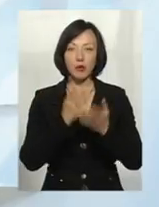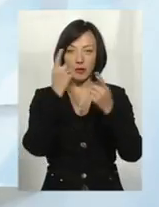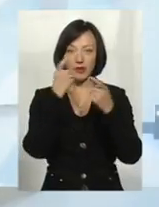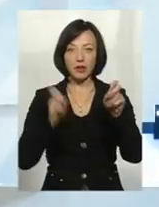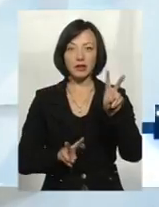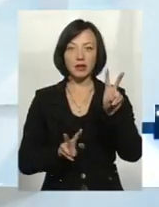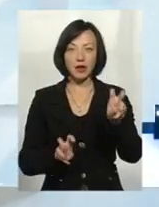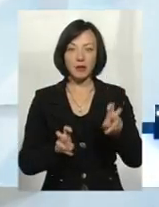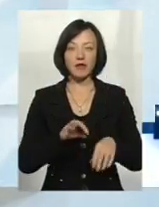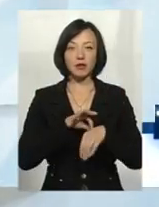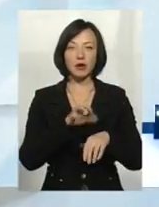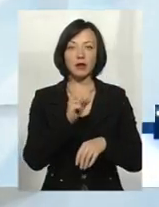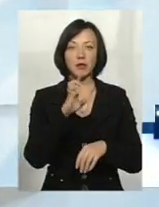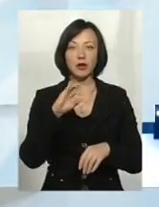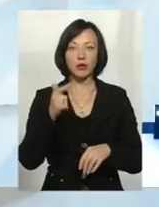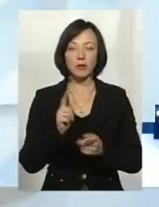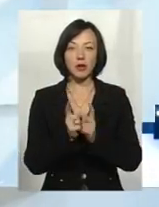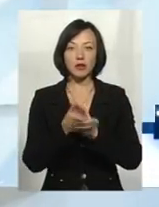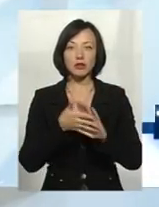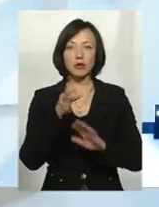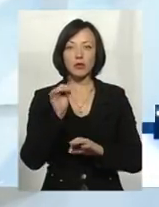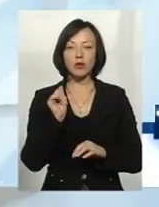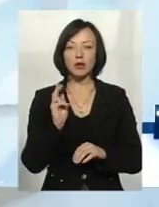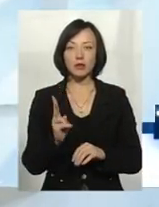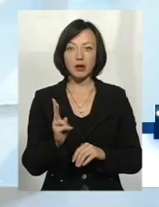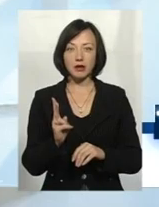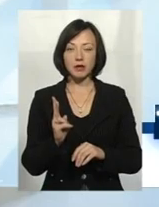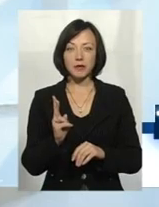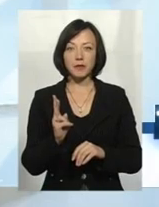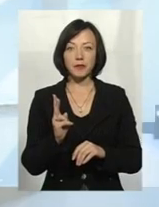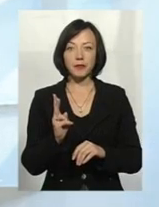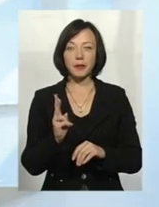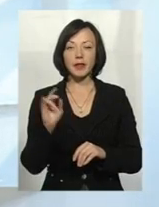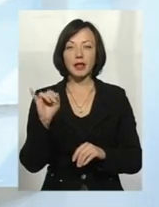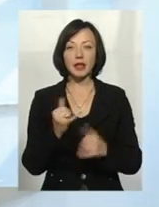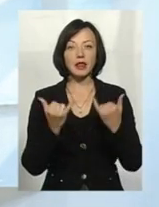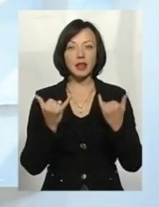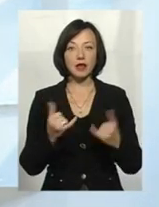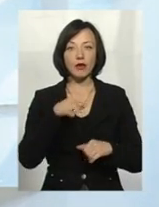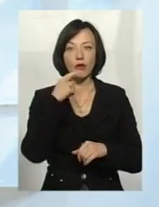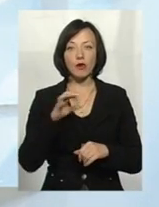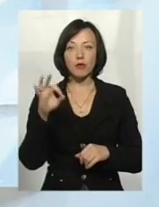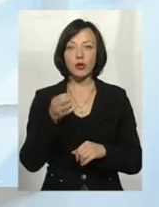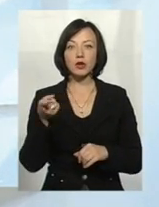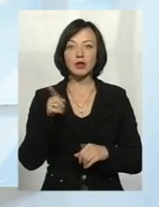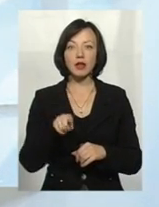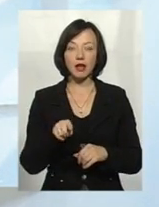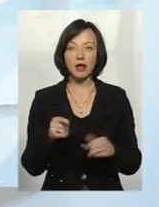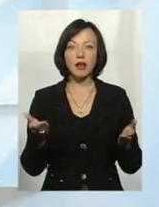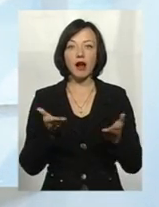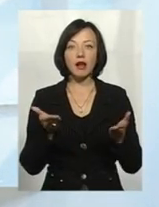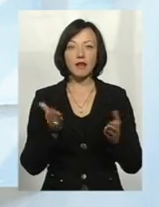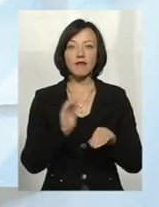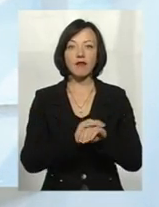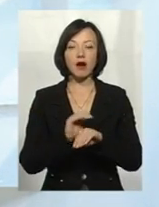тема. Я Анна Бендюк, переклад на жест в умову Ольги Рибак. І нині говоримо про те, які